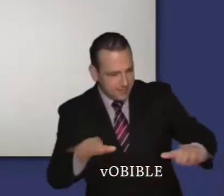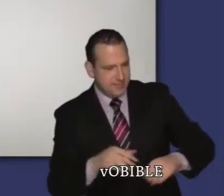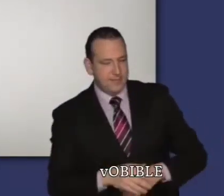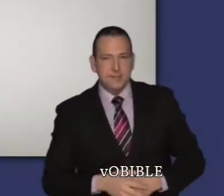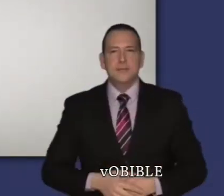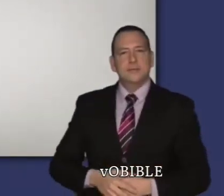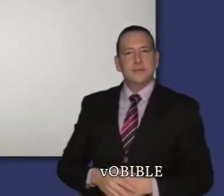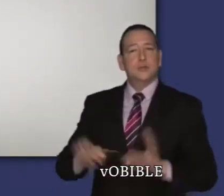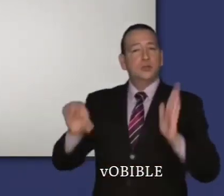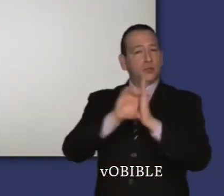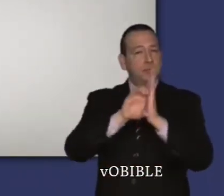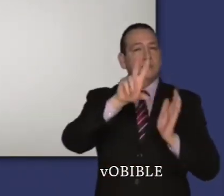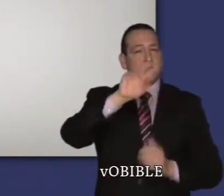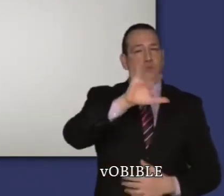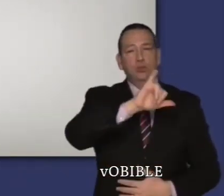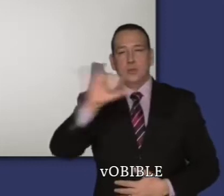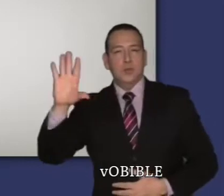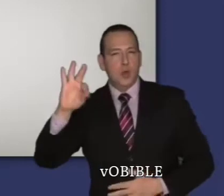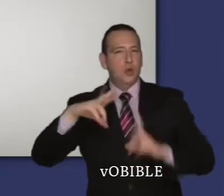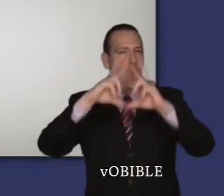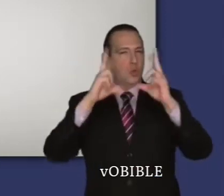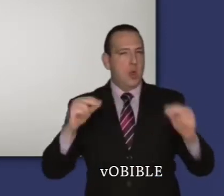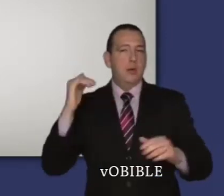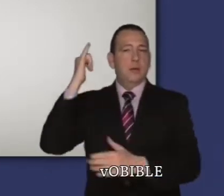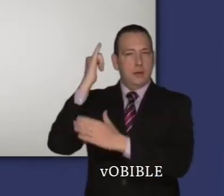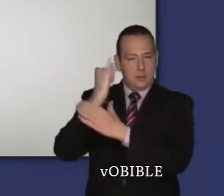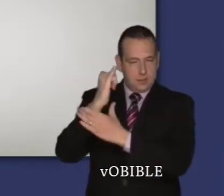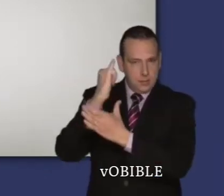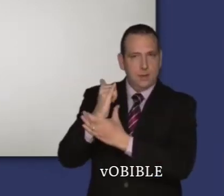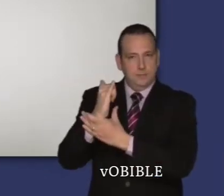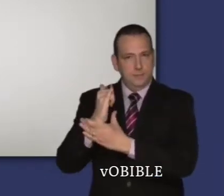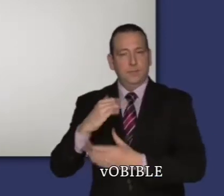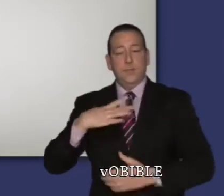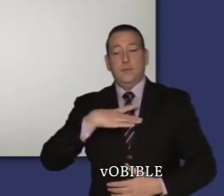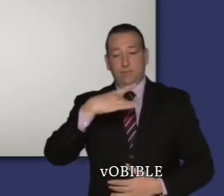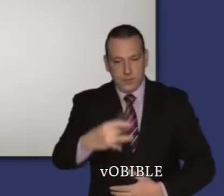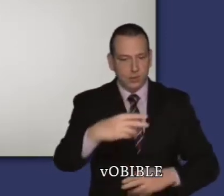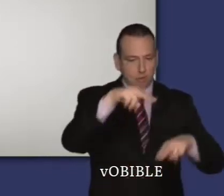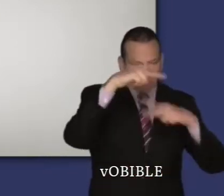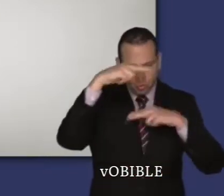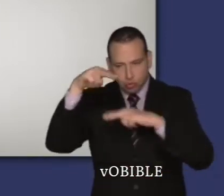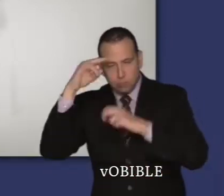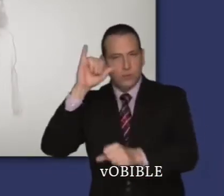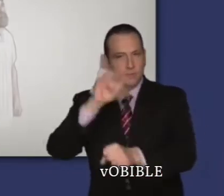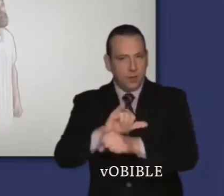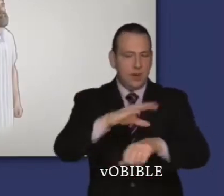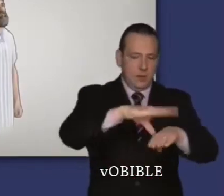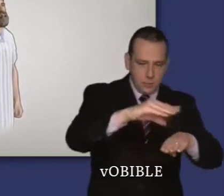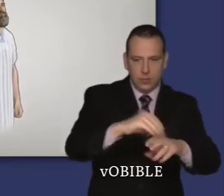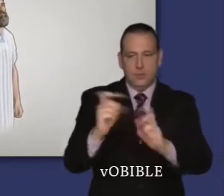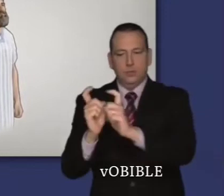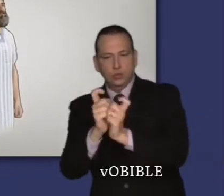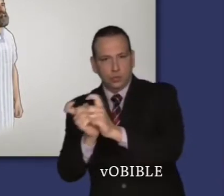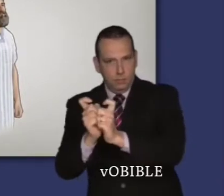Les chapitres 24 à 50 sont consacrés essentiellement à Isaac, à ses fils jumeaux Jacob